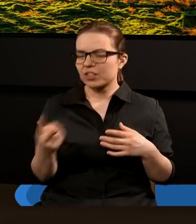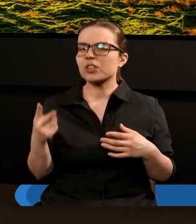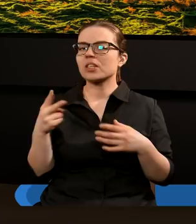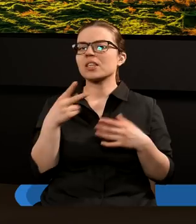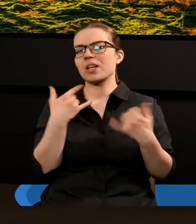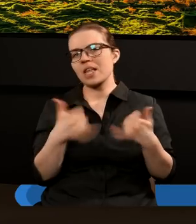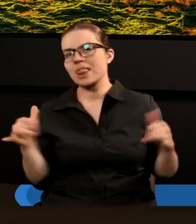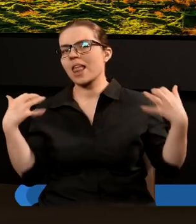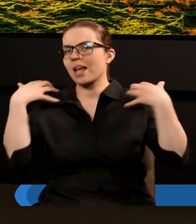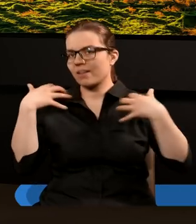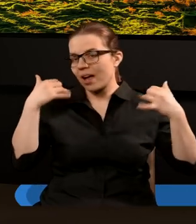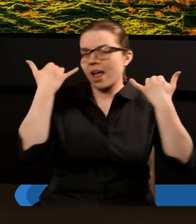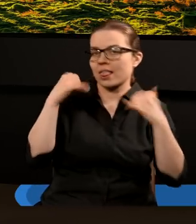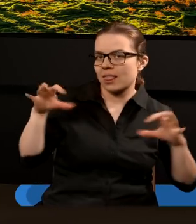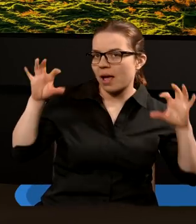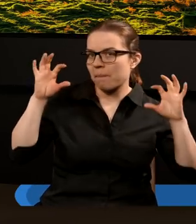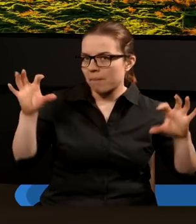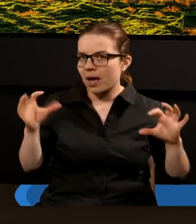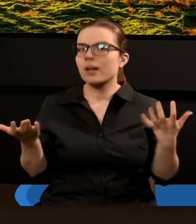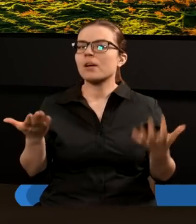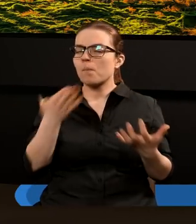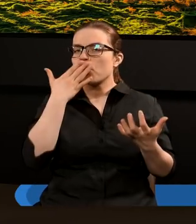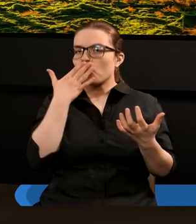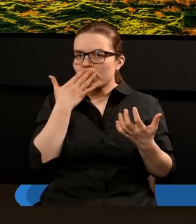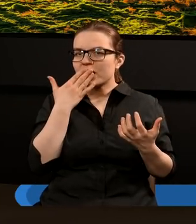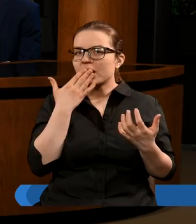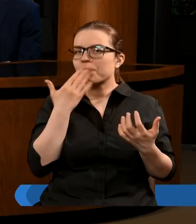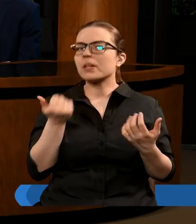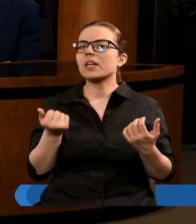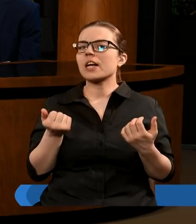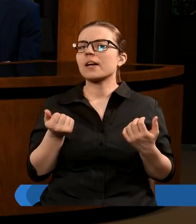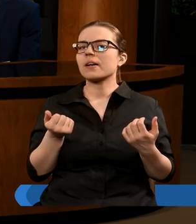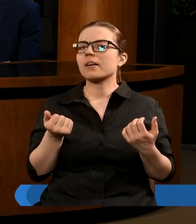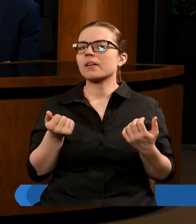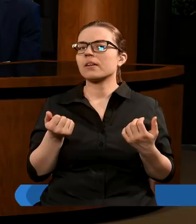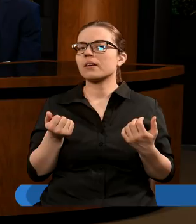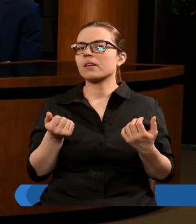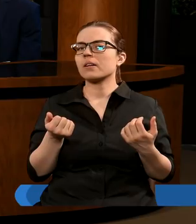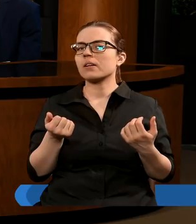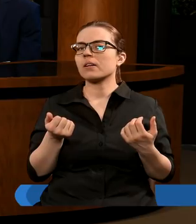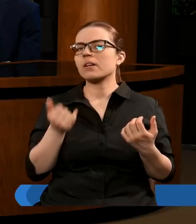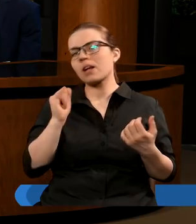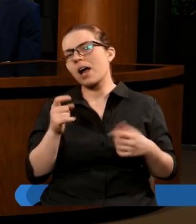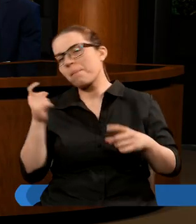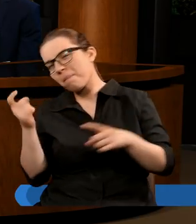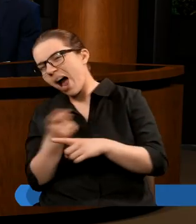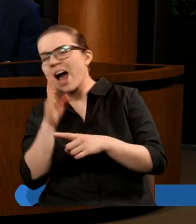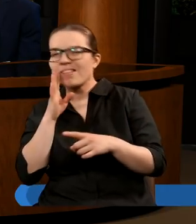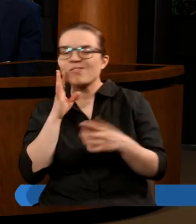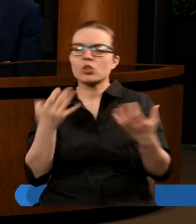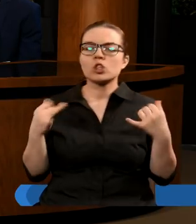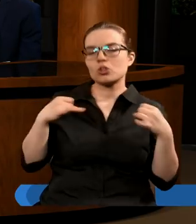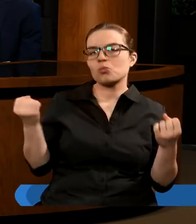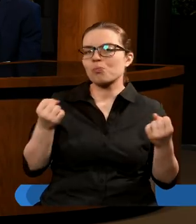inne zwierzę, inna bestia, która jak mówiliśmy, jest to prawdopodobnie jakieś państwo, jakaś siła, jakaś moc